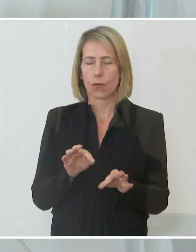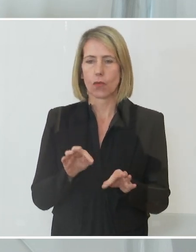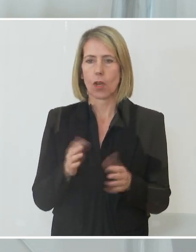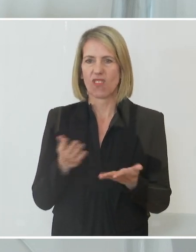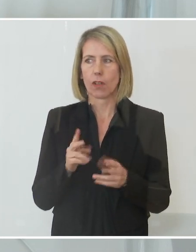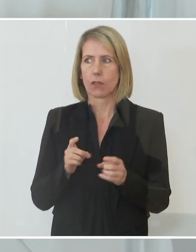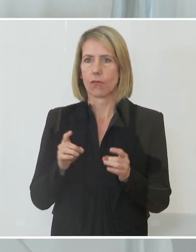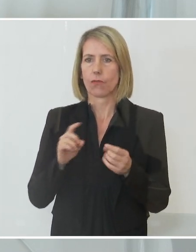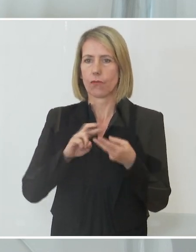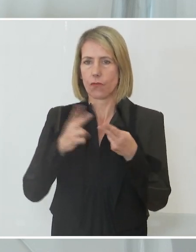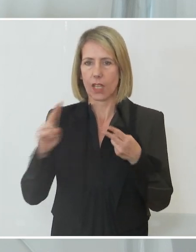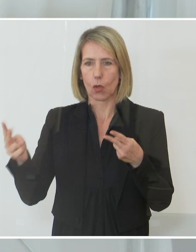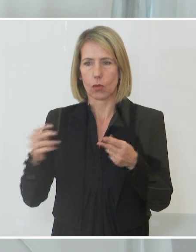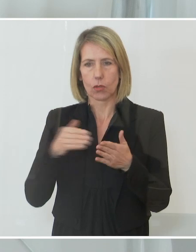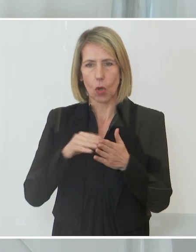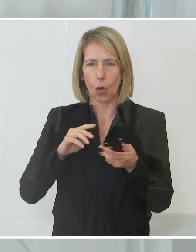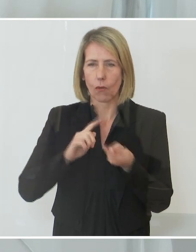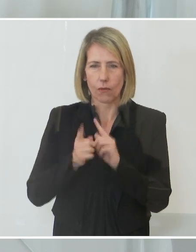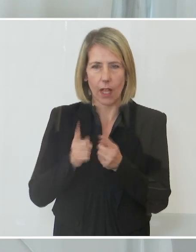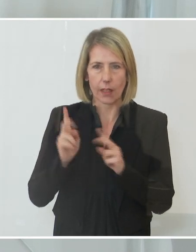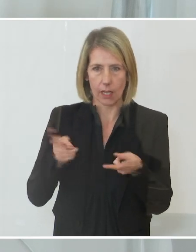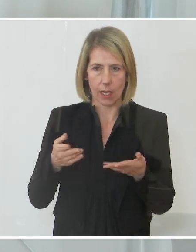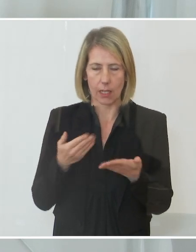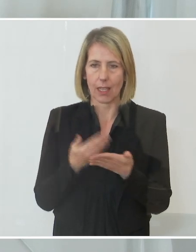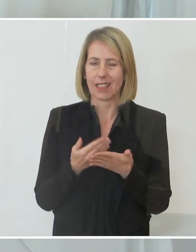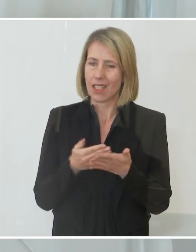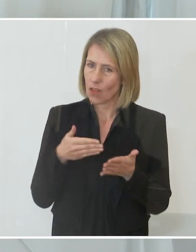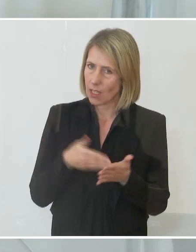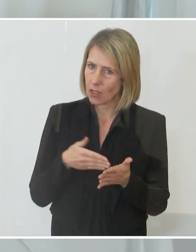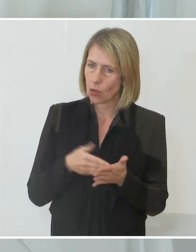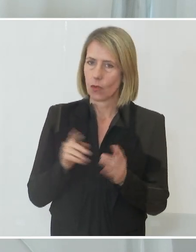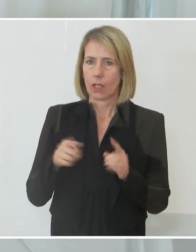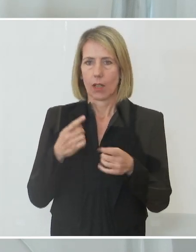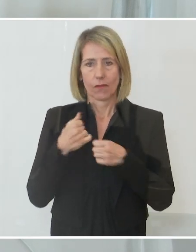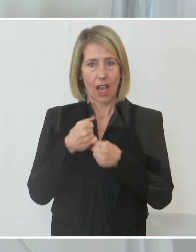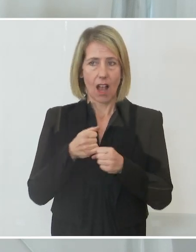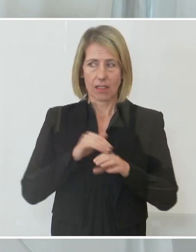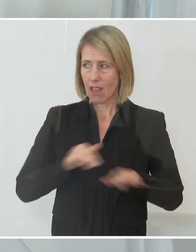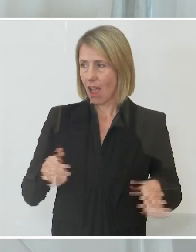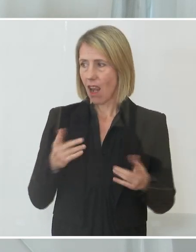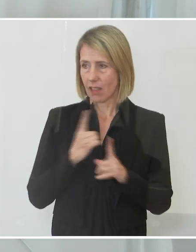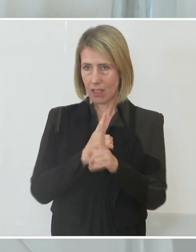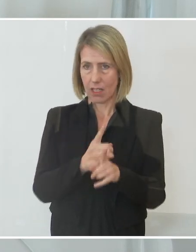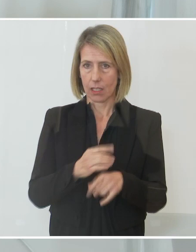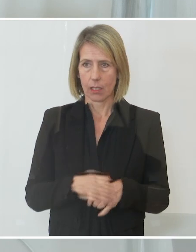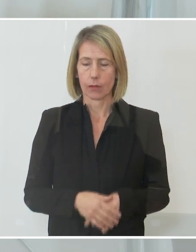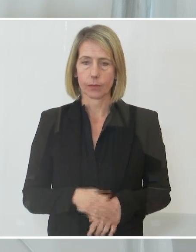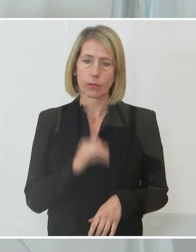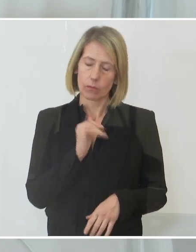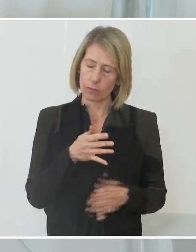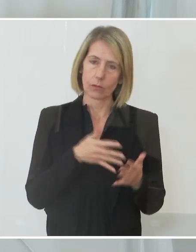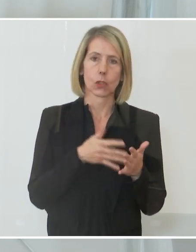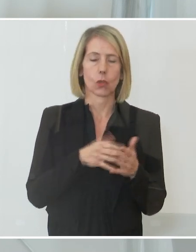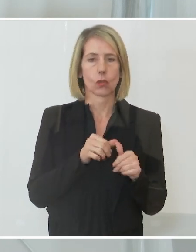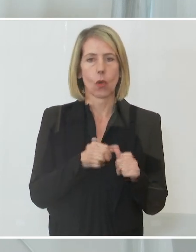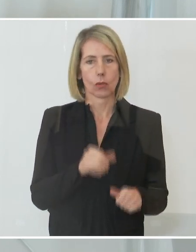noch bereithält in seiner Heimtückigkeit. Genau deshalb ist es notwendig, dass wir uns alle daran halten. Das heißt, der Ja, der Kontrolldruck wird hoch